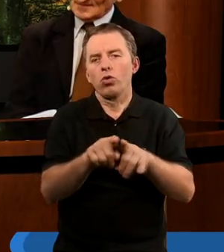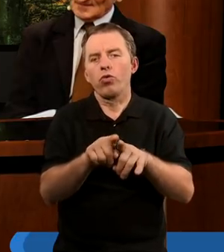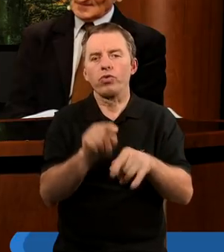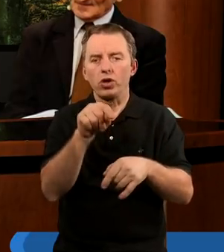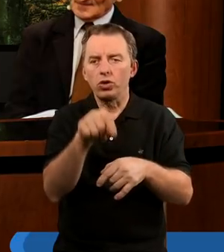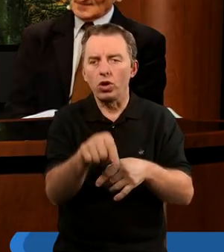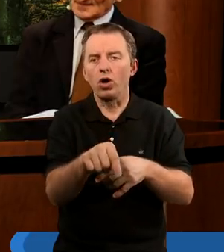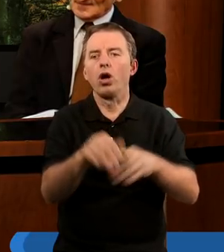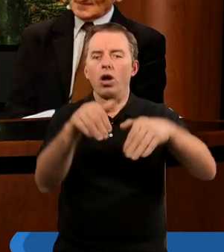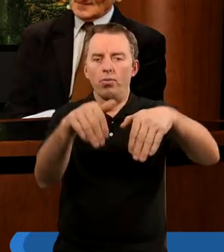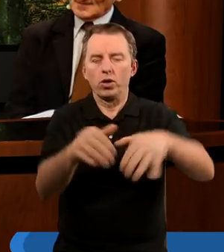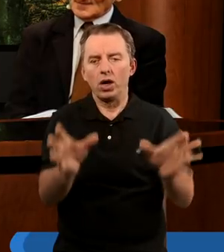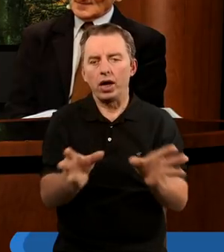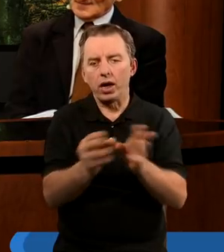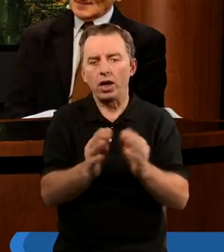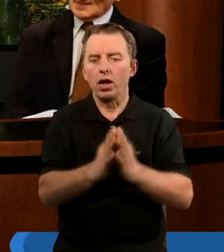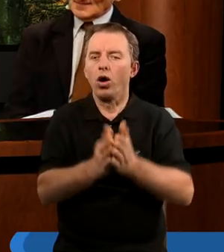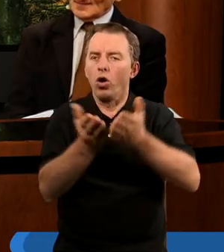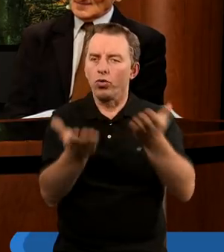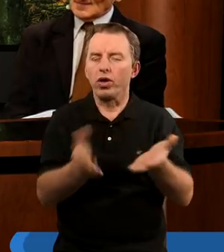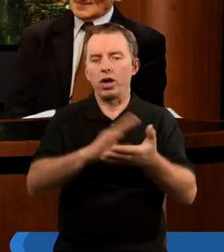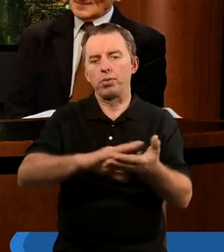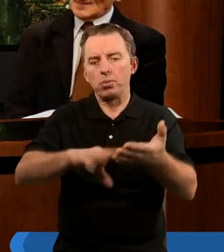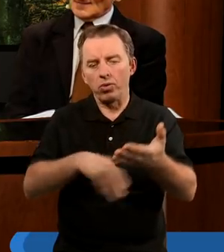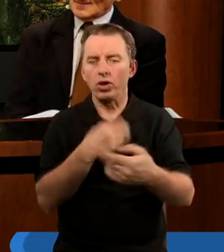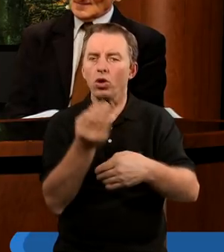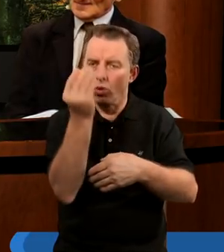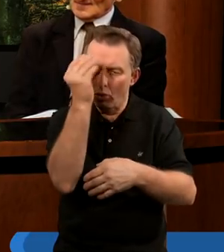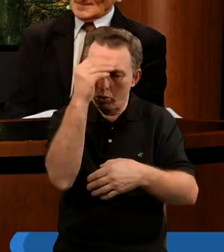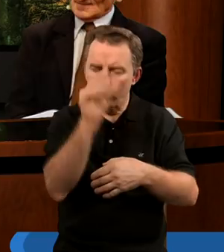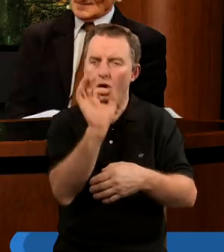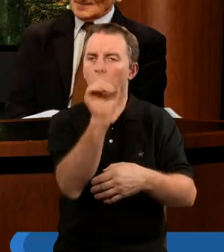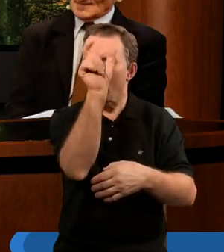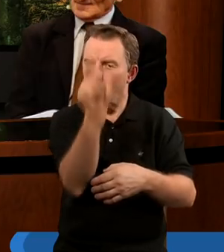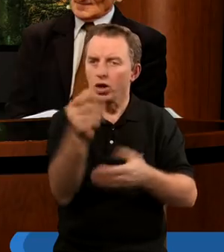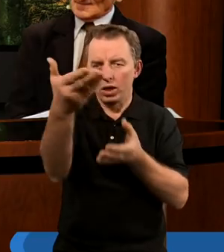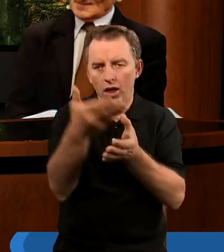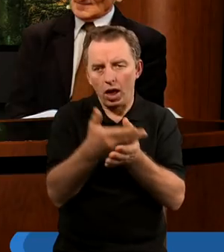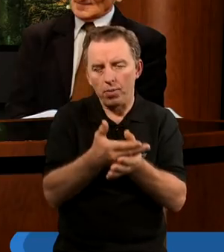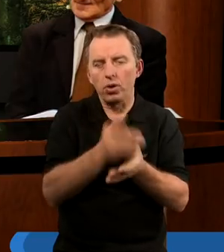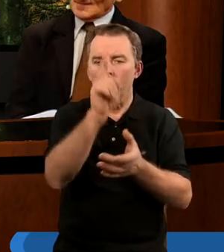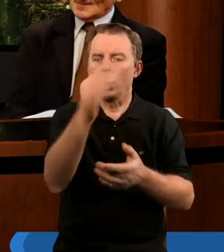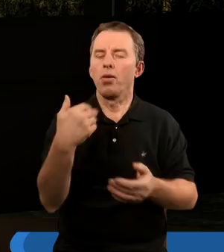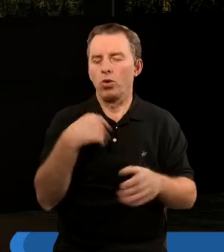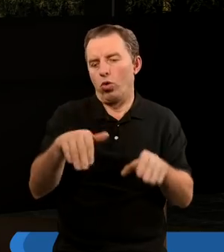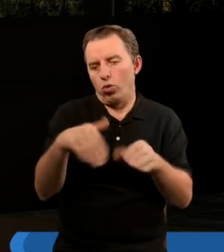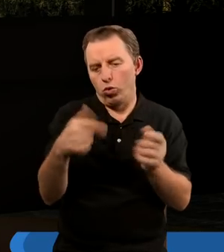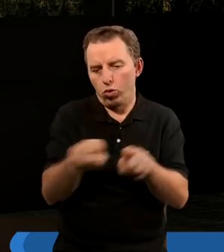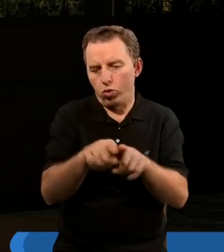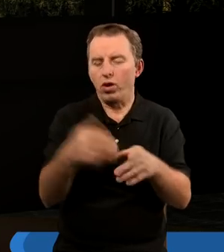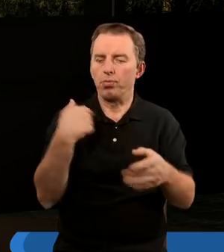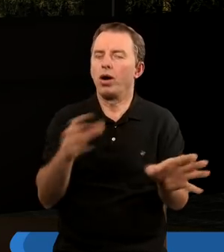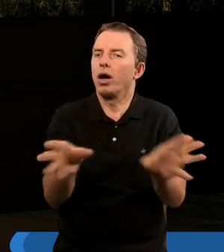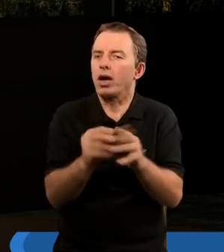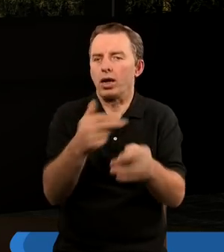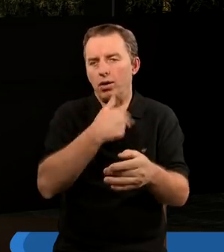to, że możemy razem otworzyć Pismo Święte i uczyć się o Tobie. Zapraszamy Cię, abyś Ty również był z nami